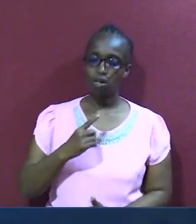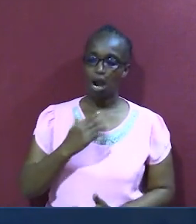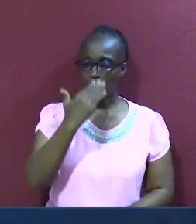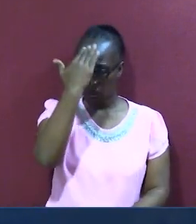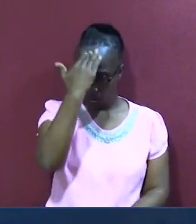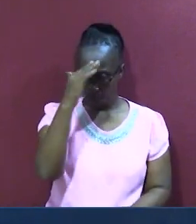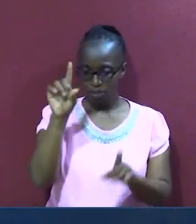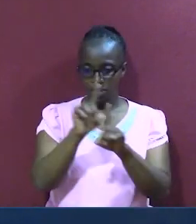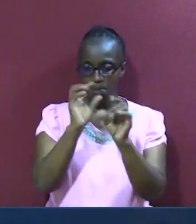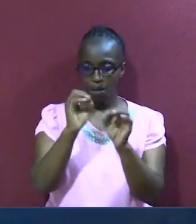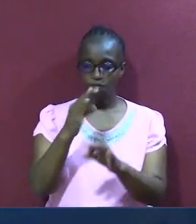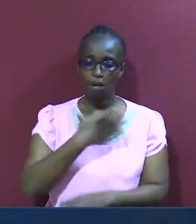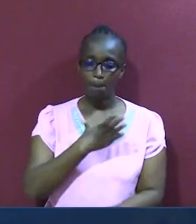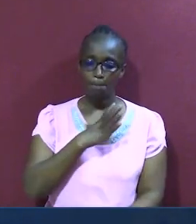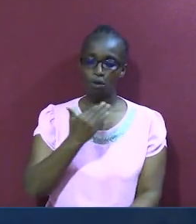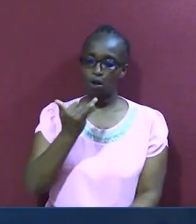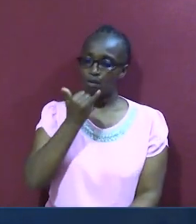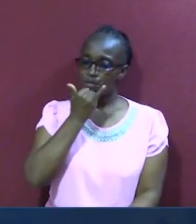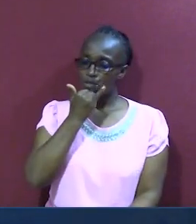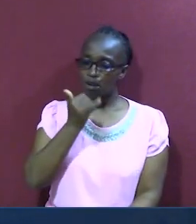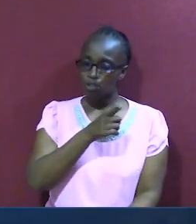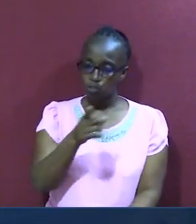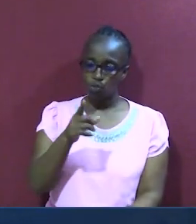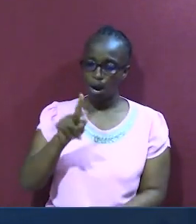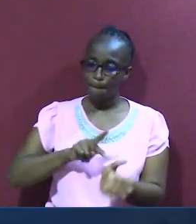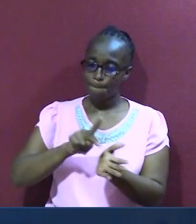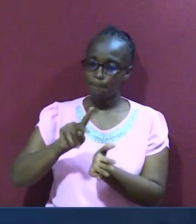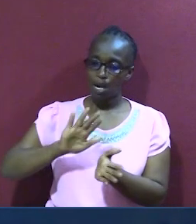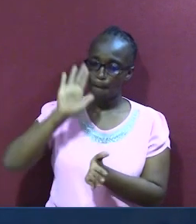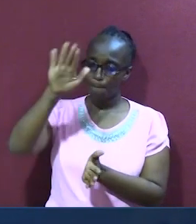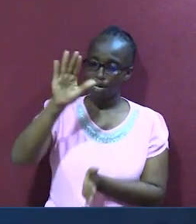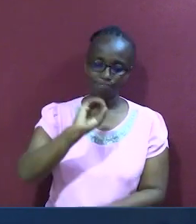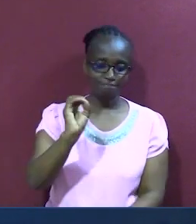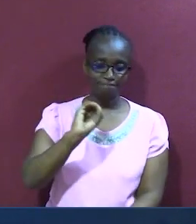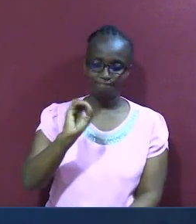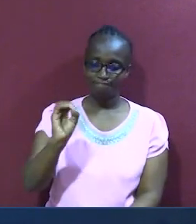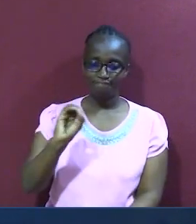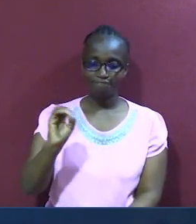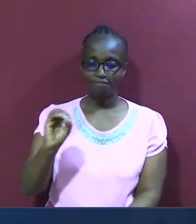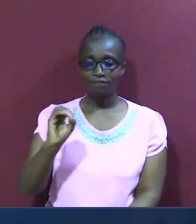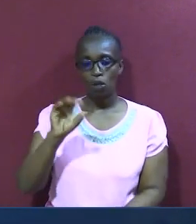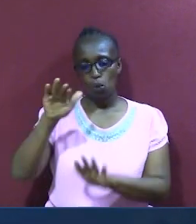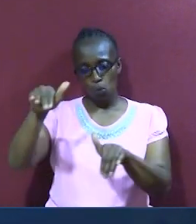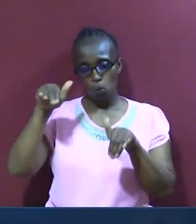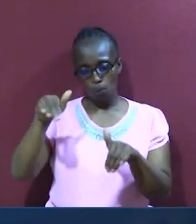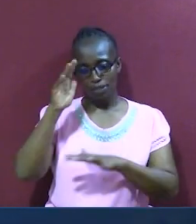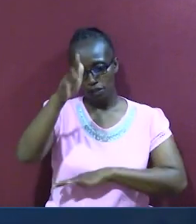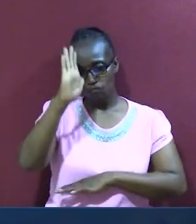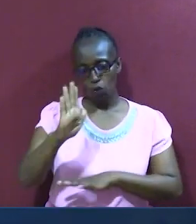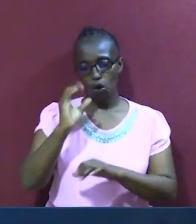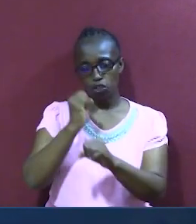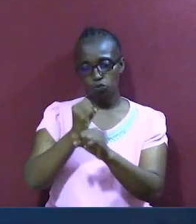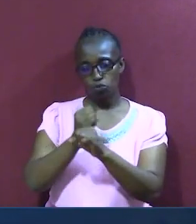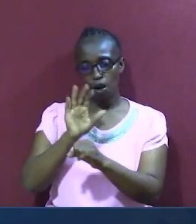mtu wamekukosea, usilipishe, don't pay back, mojia mungu wafanye kazi yake,